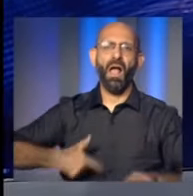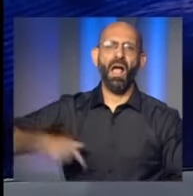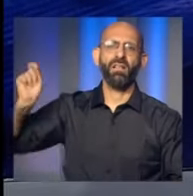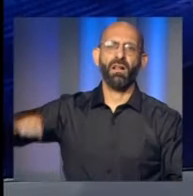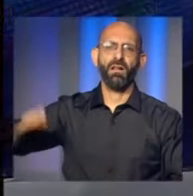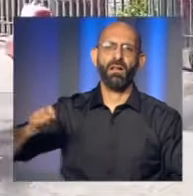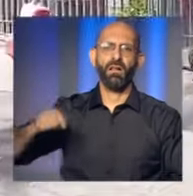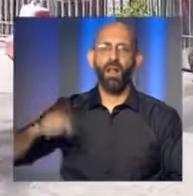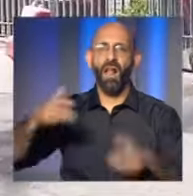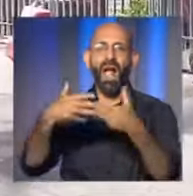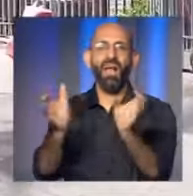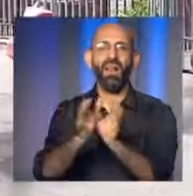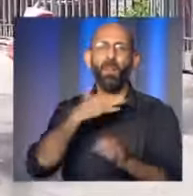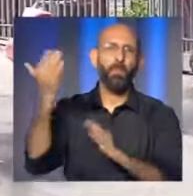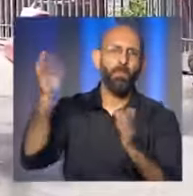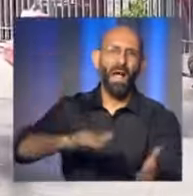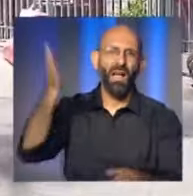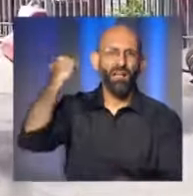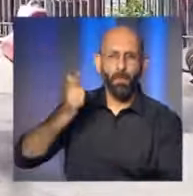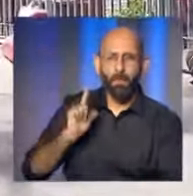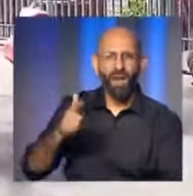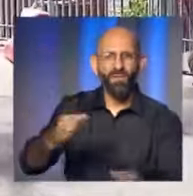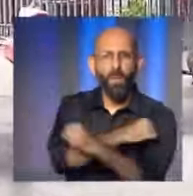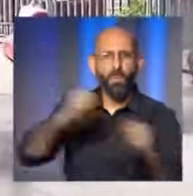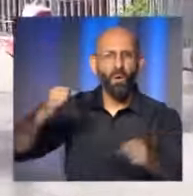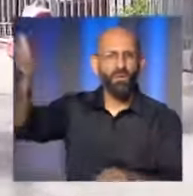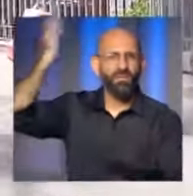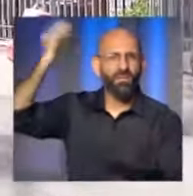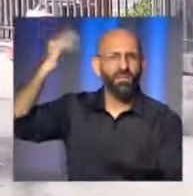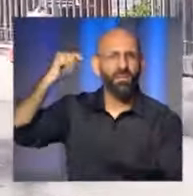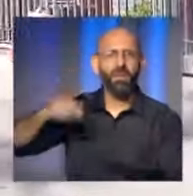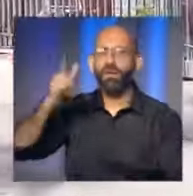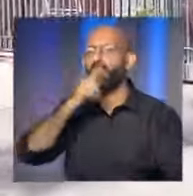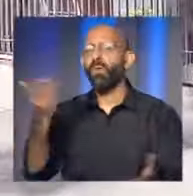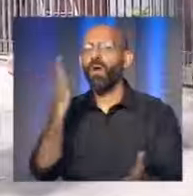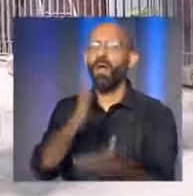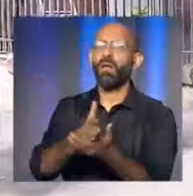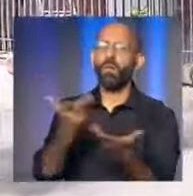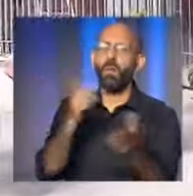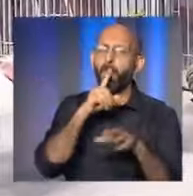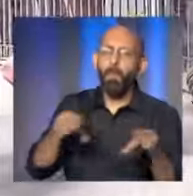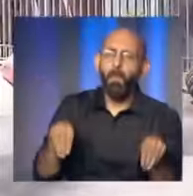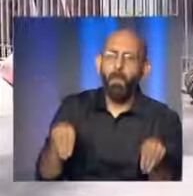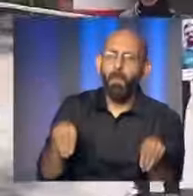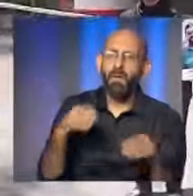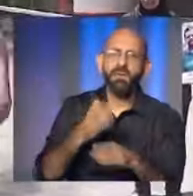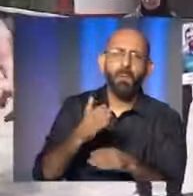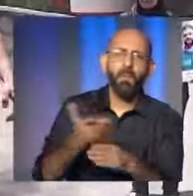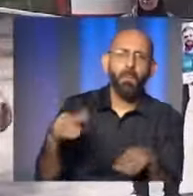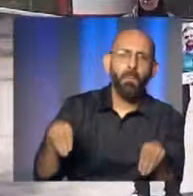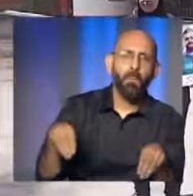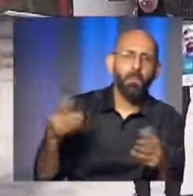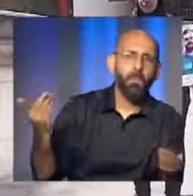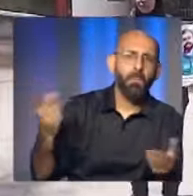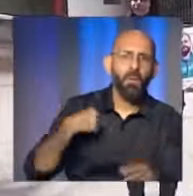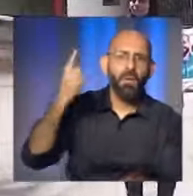قصر العدل في بيروت وعمد أهالي ضحايا انفجار مرفأ بيروت إلى حرق الإطارات أمام